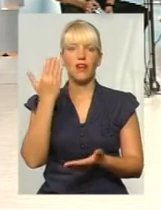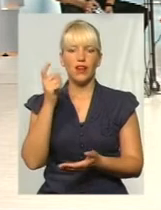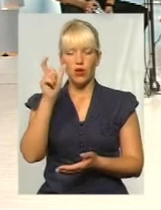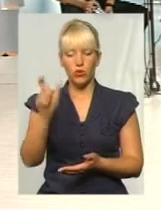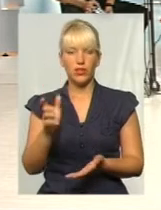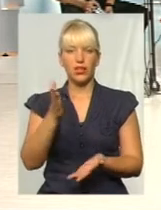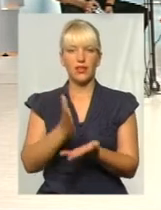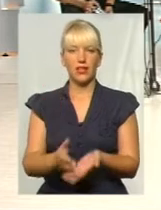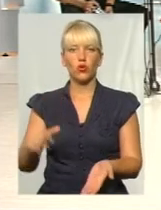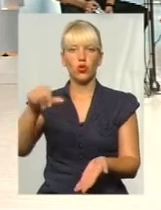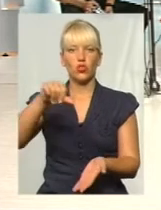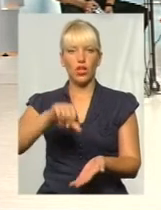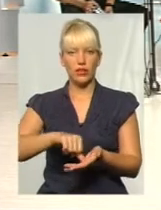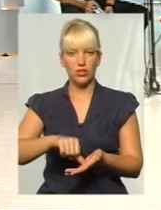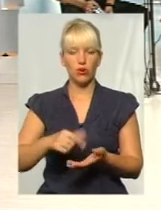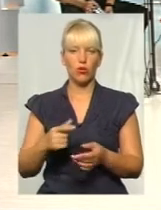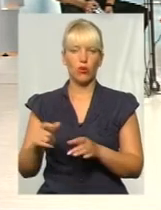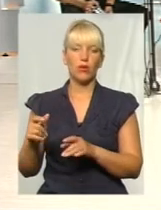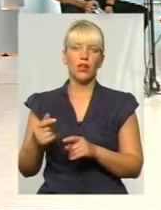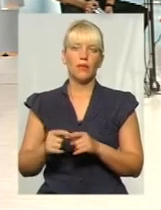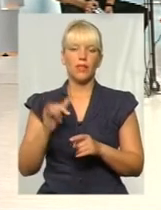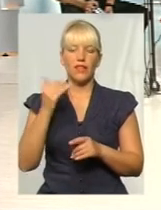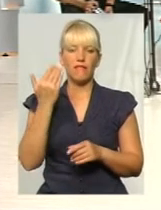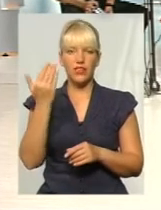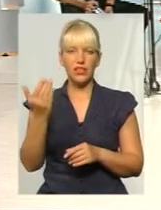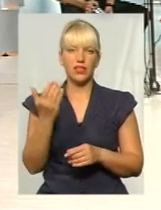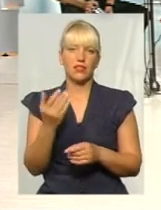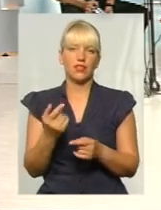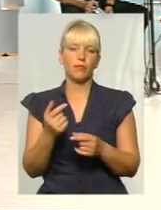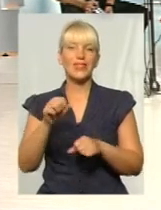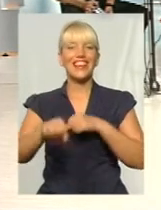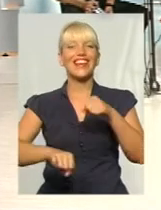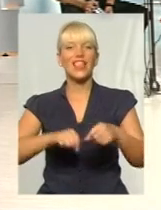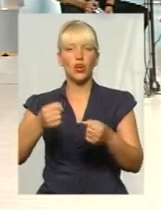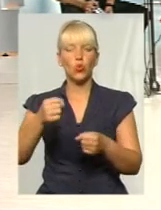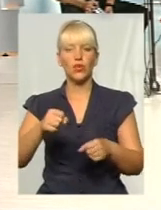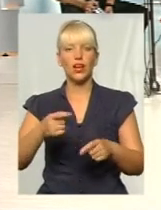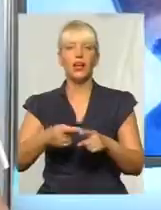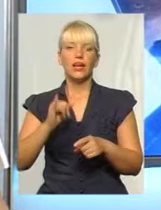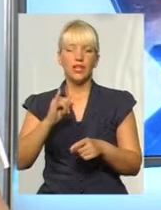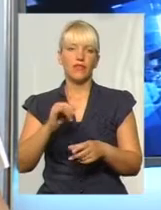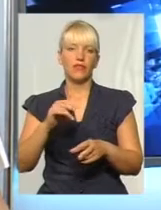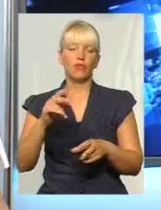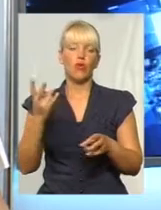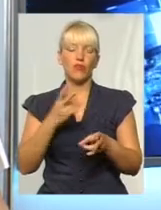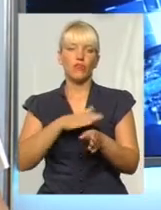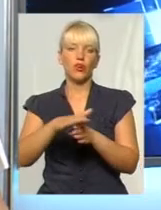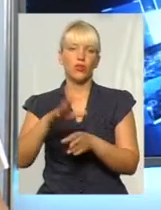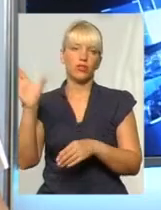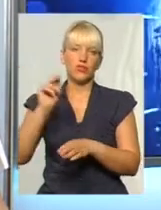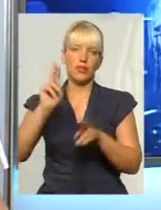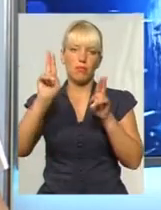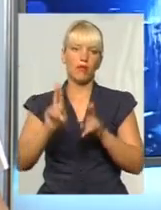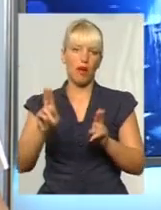руху. Він керує транспортним засобом і має, в принципі, дотримуватись всіх тих правил, як і інші учасники артемініції. Станно так.